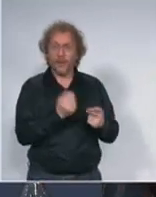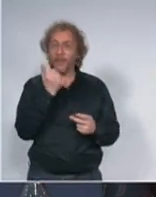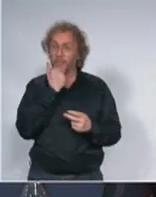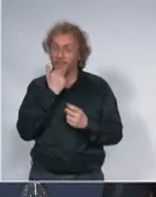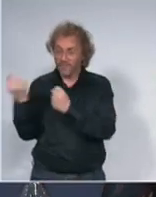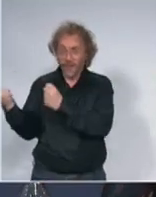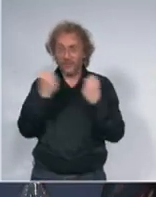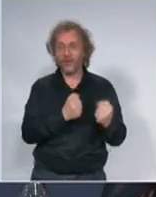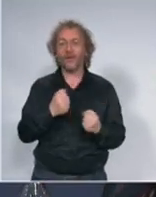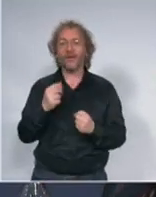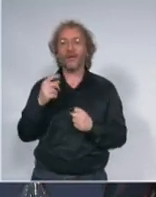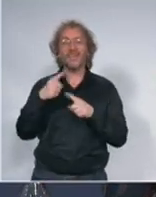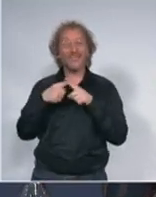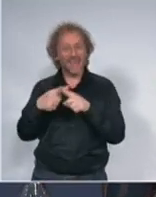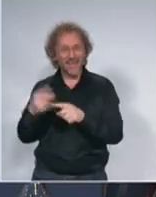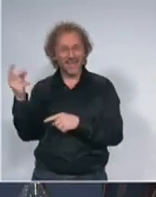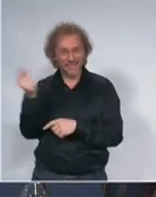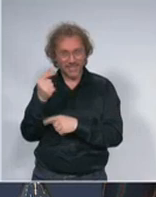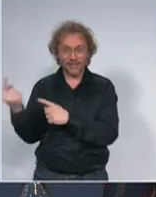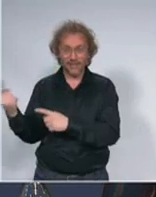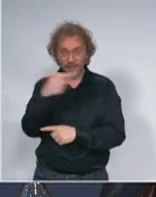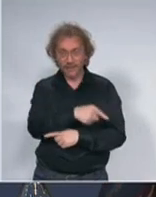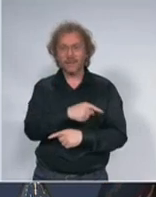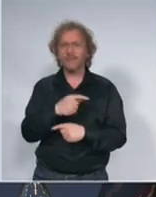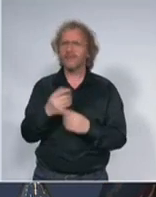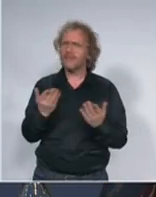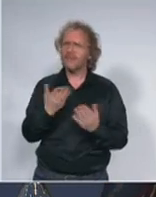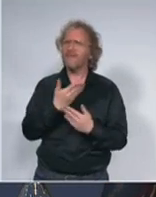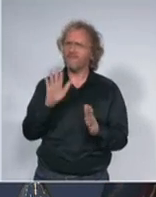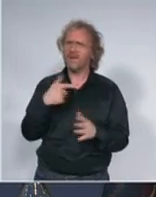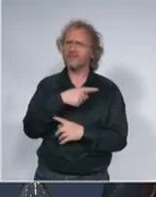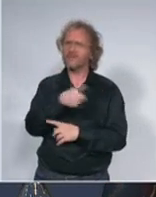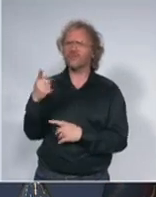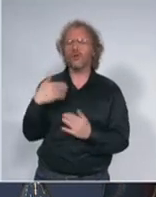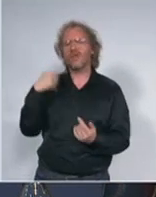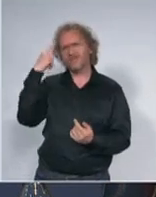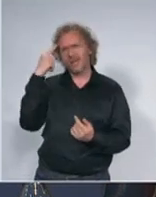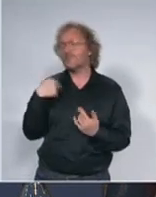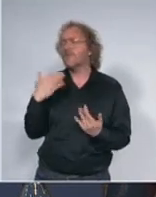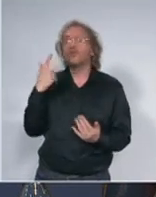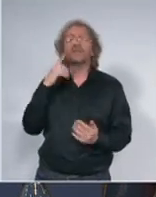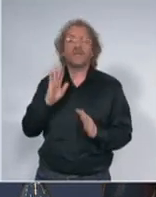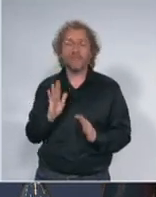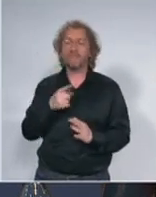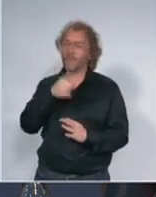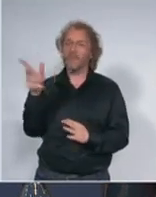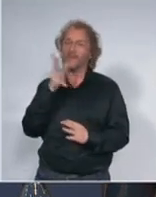koji su kao što vi dobro znate već koliko ja znam tražili da pomognu različite taksije udruženja